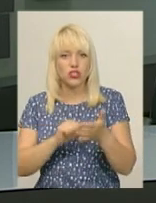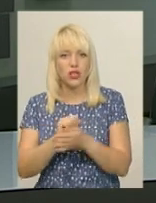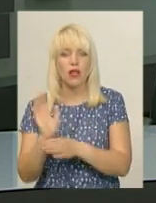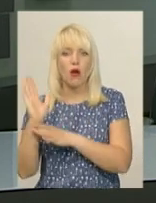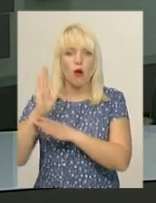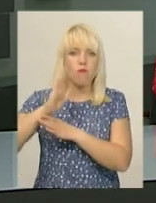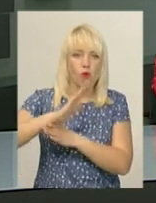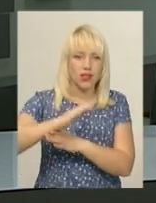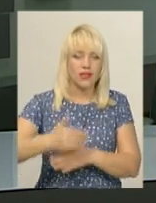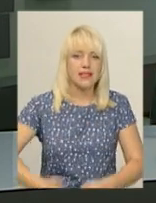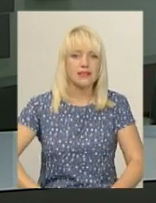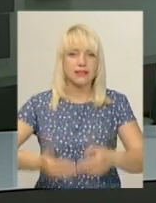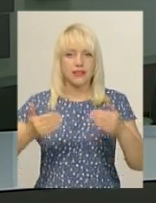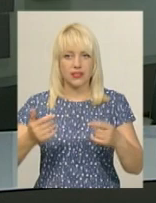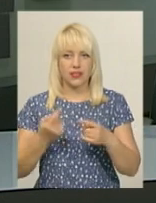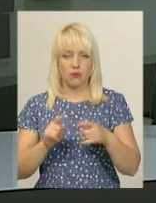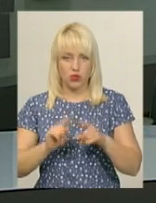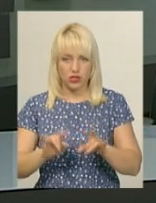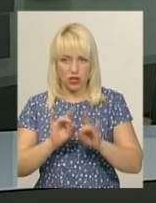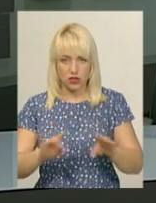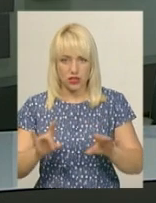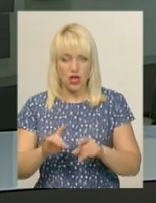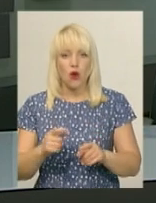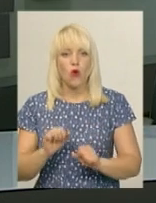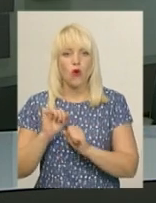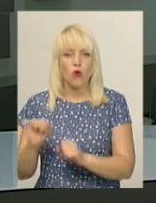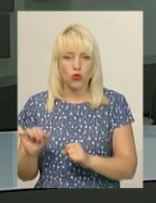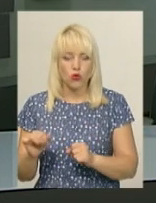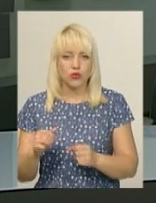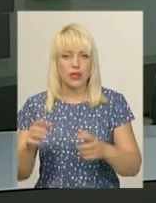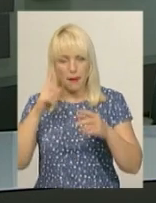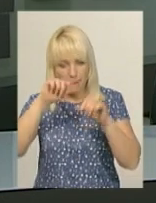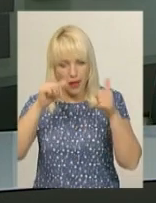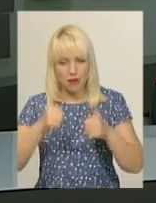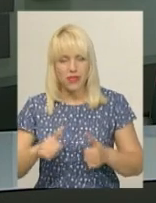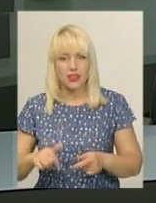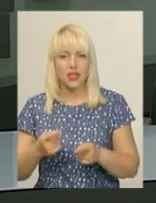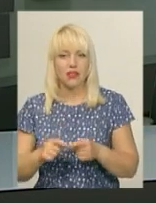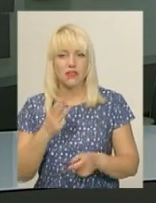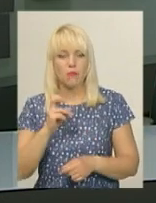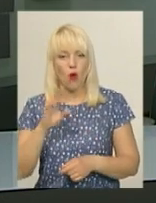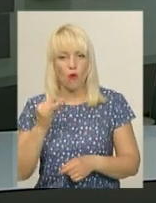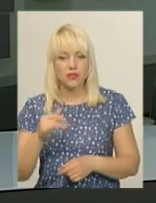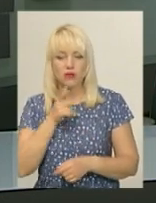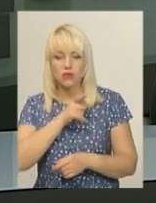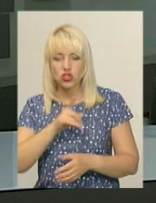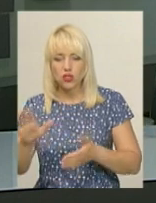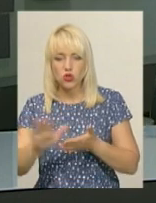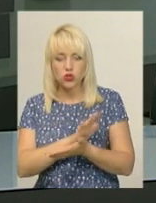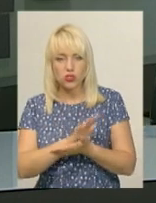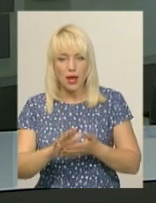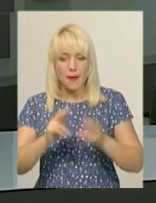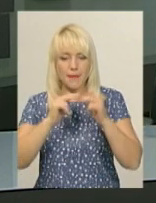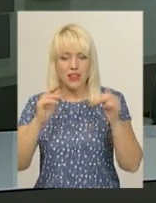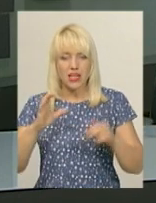Про це повідомив завідувач відділу охорони пам'яток історії та культури у Хмельницькій області Сергій Шпаковський. Нагадаю, під час розчистки палацу